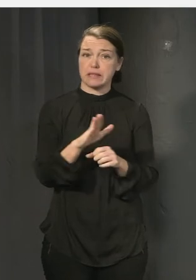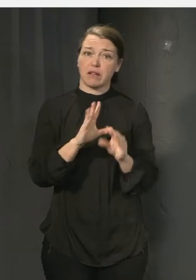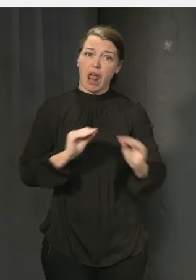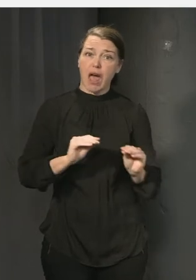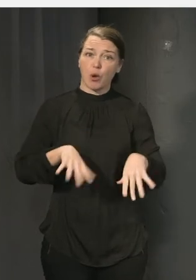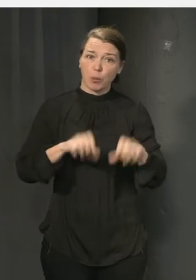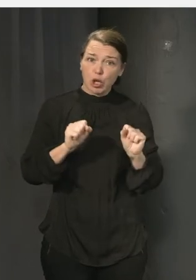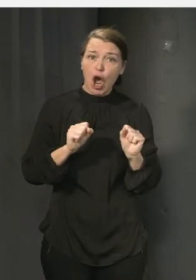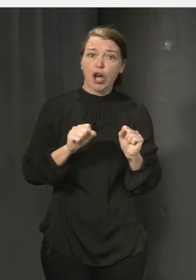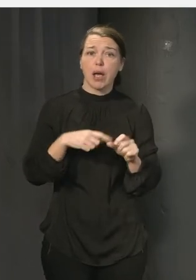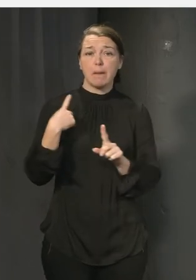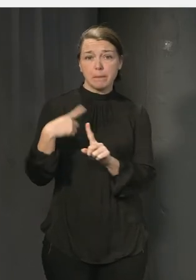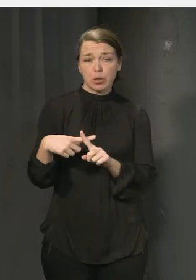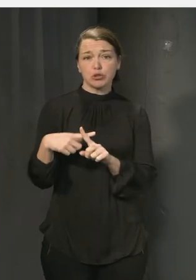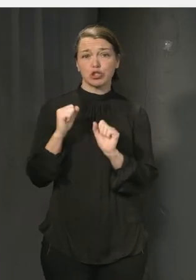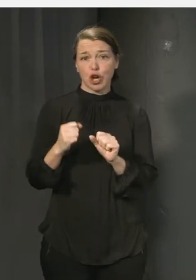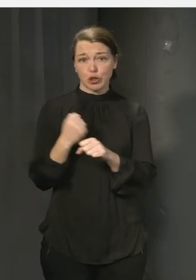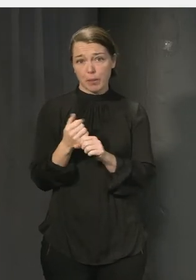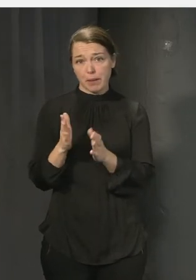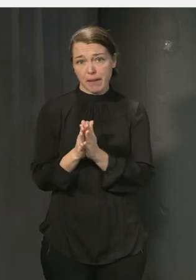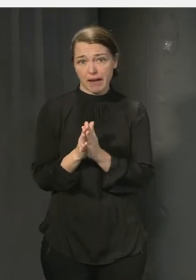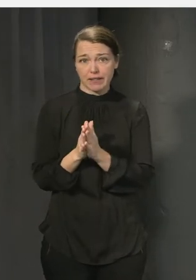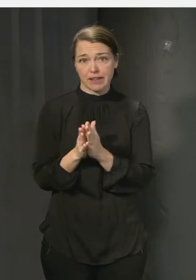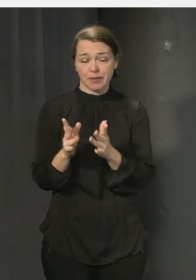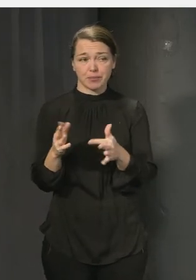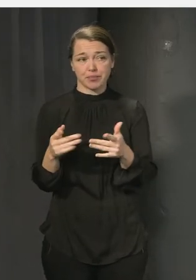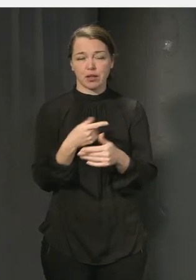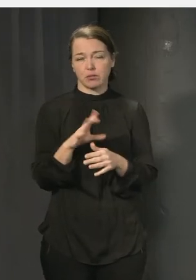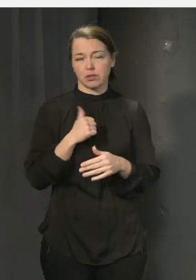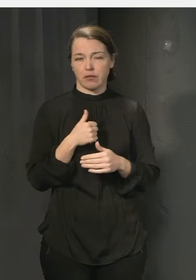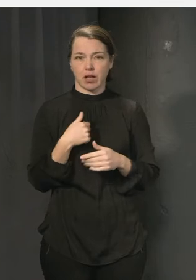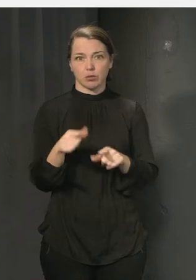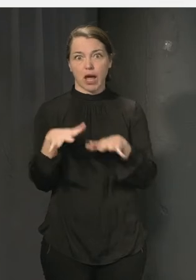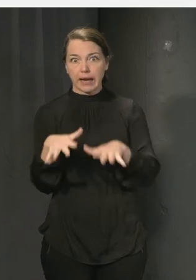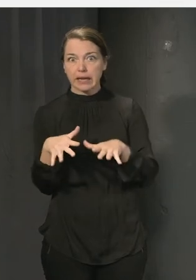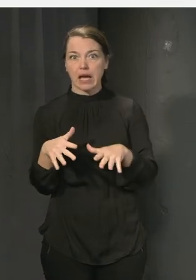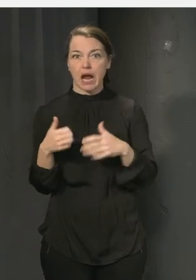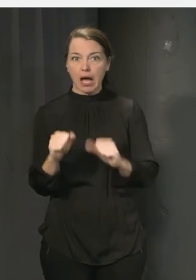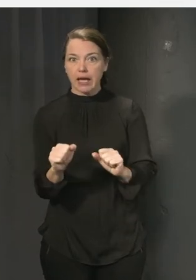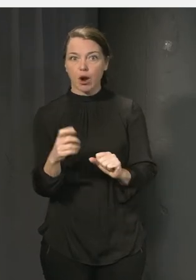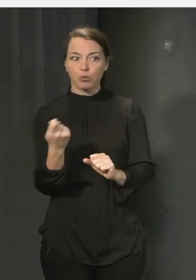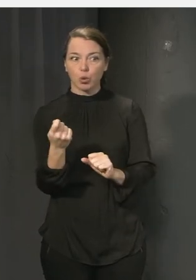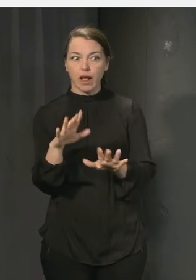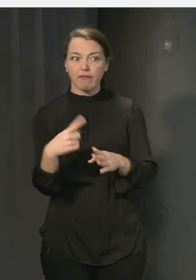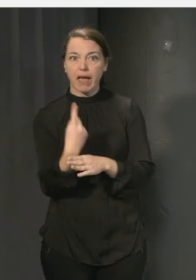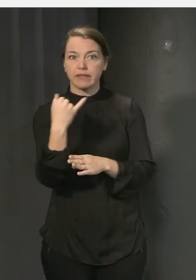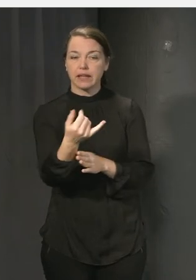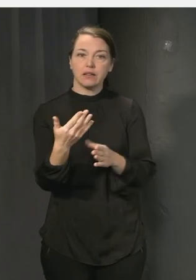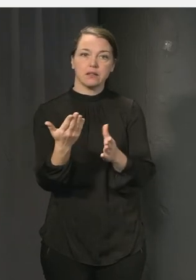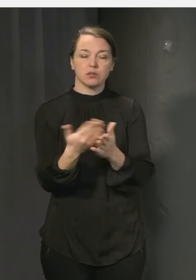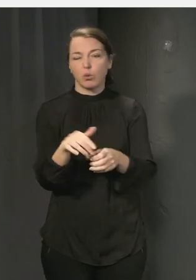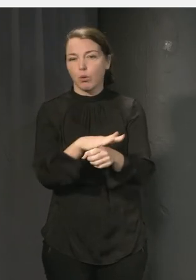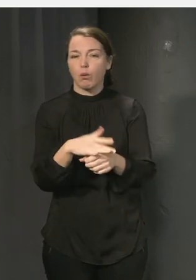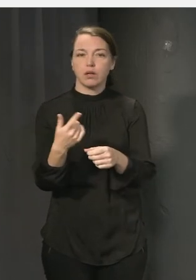ut nu och sen ska de dessutom behöva, som de kanske uttrycker, reagera när någonting händer som inte borde hända och samtal med